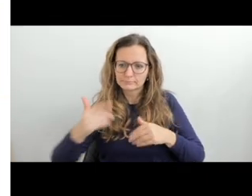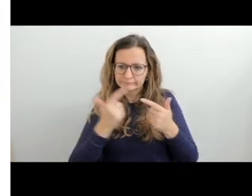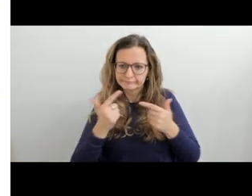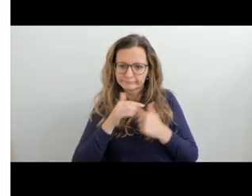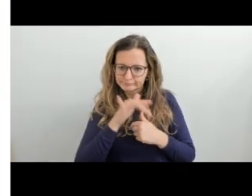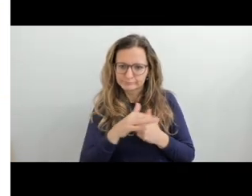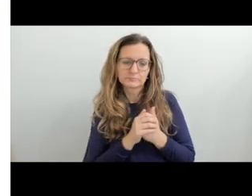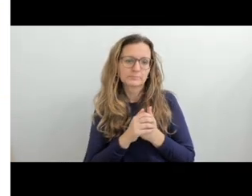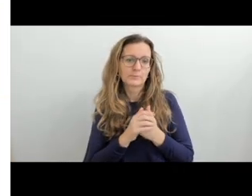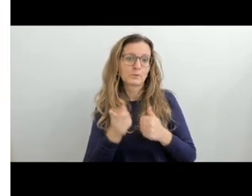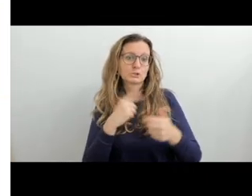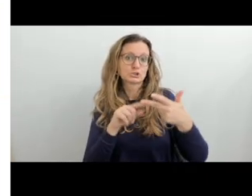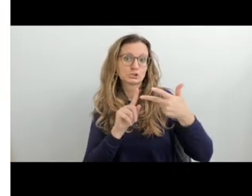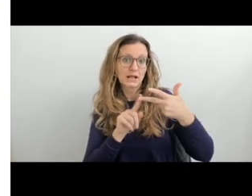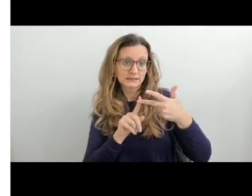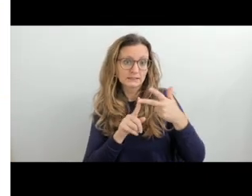jazyka.